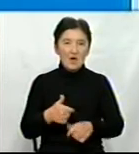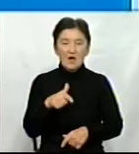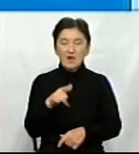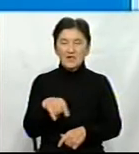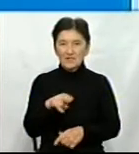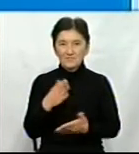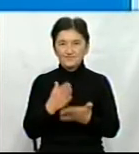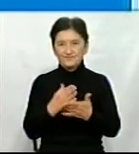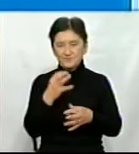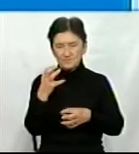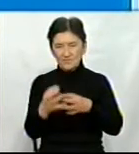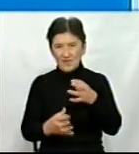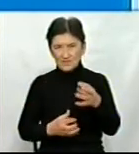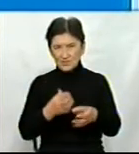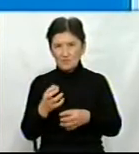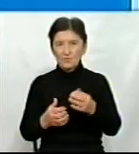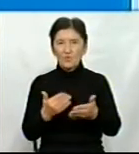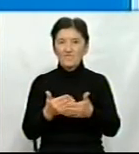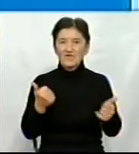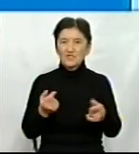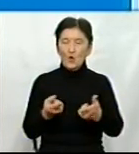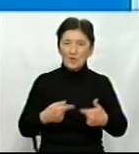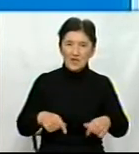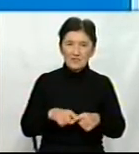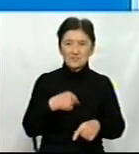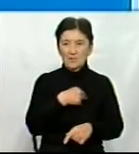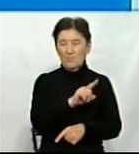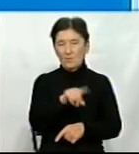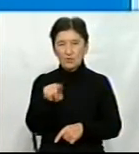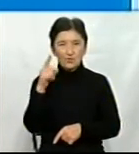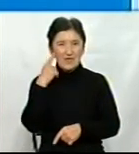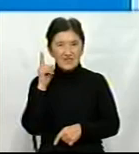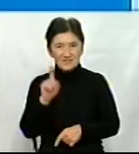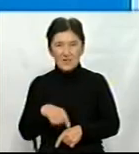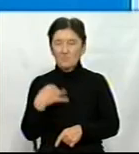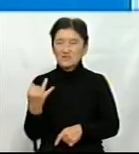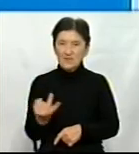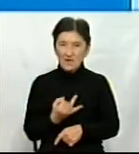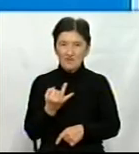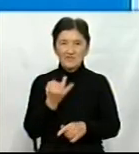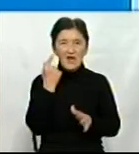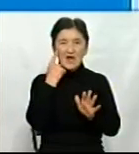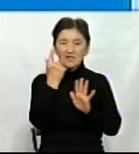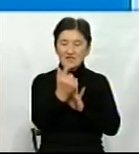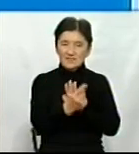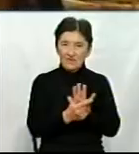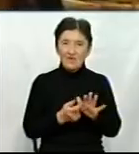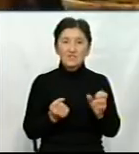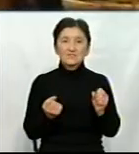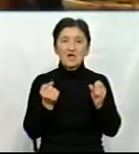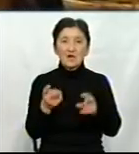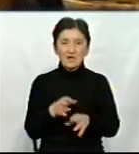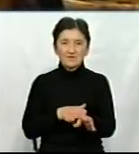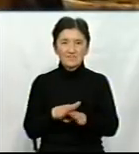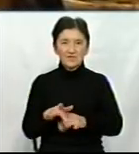міжнародні, є від організацій, ми про них знаємо, деякими цікавились, дізнавались, як це втілити в